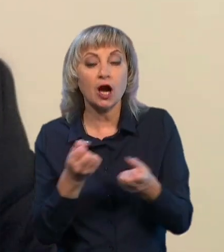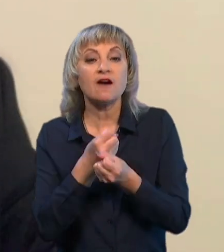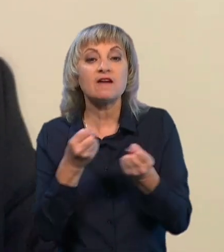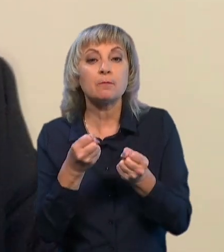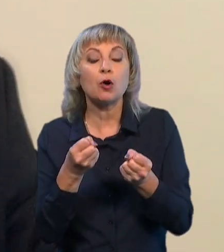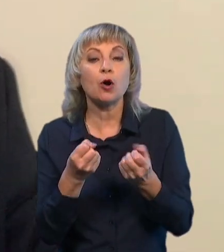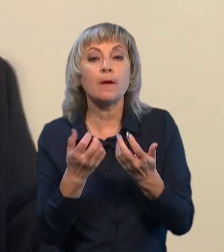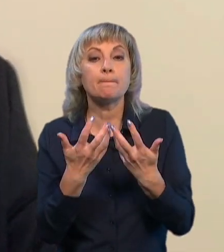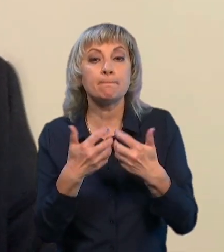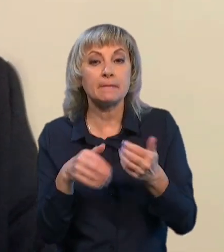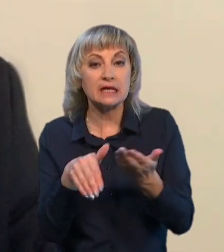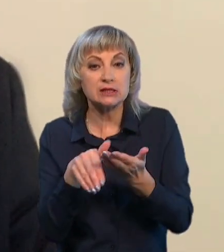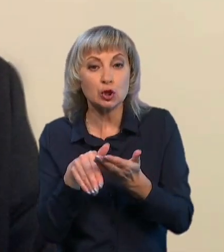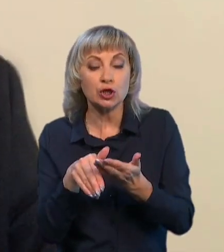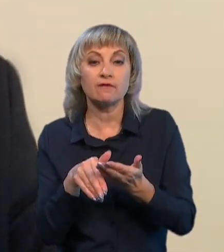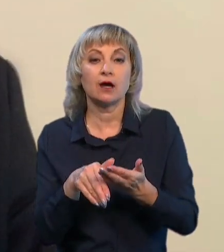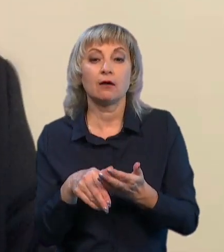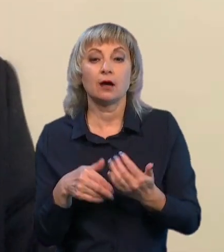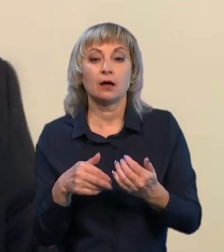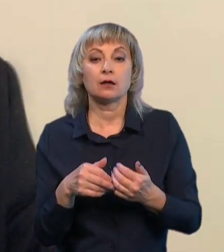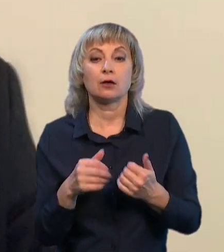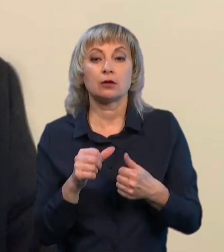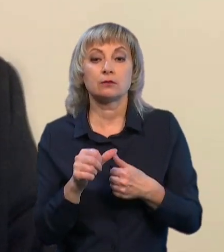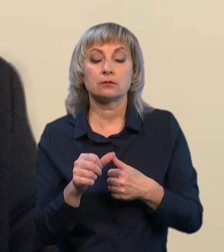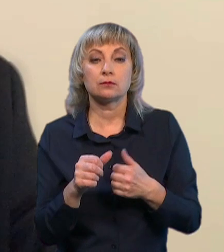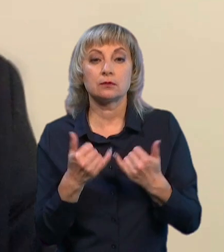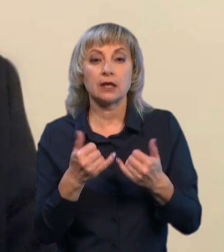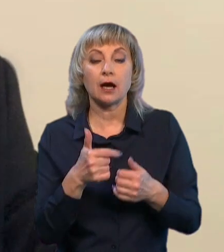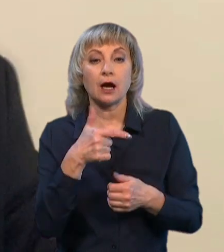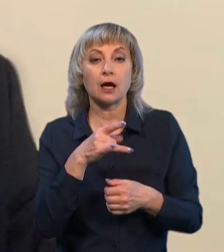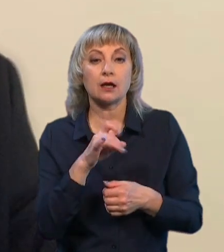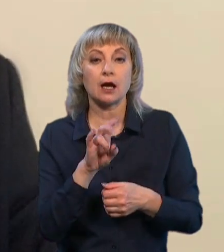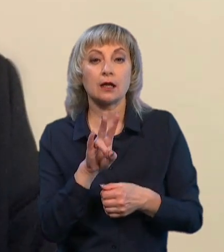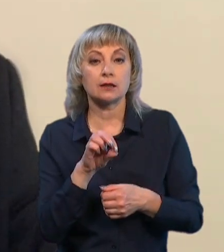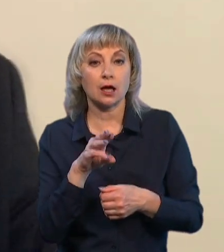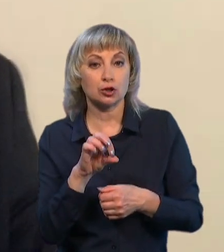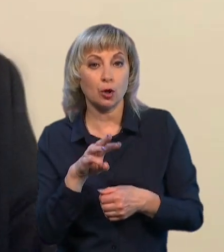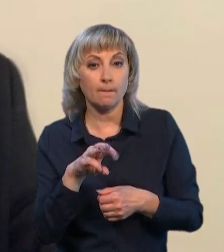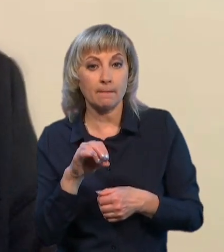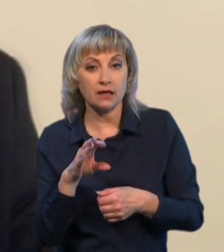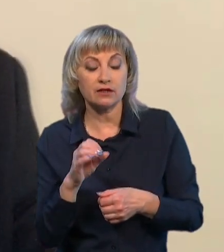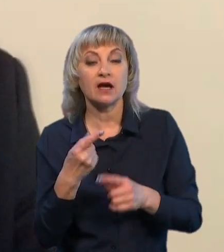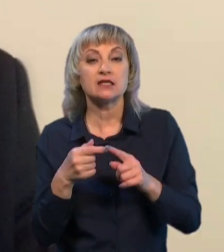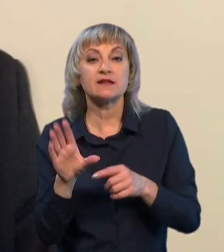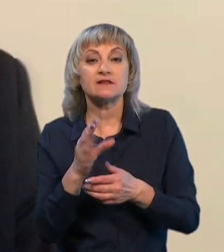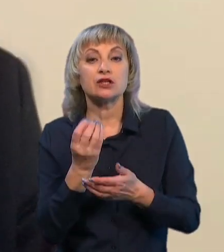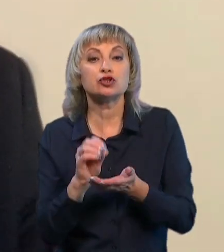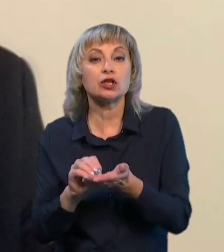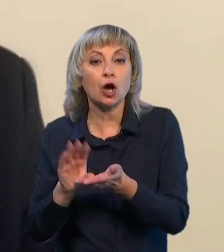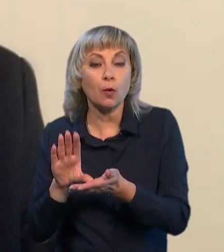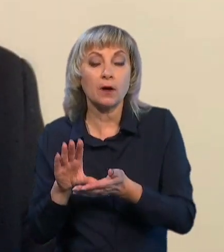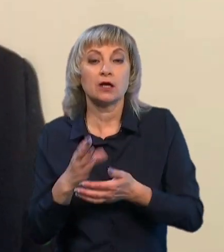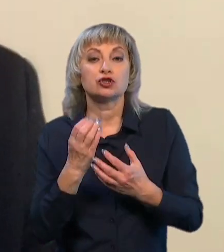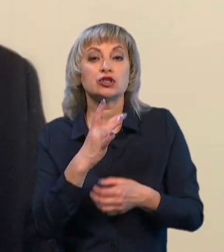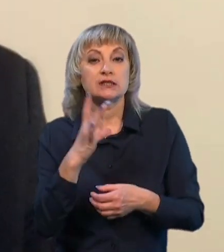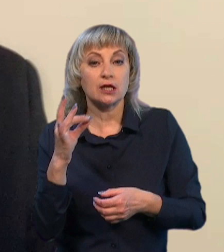пристроїв, тим більше, для гранатометів. Це все-все накопичувалося ще Союзом. Давно ще